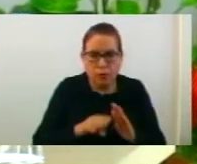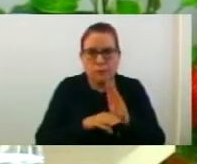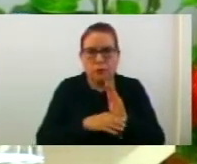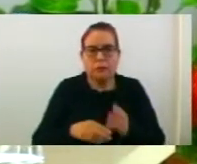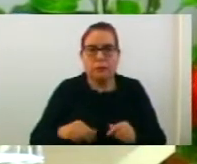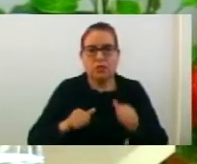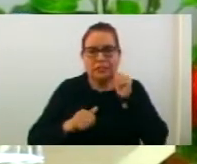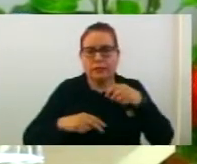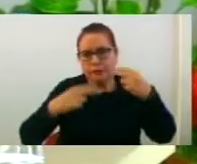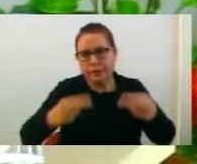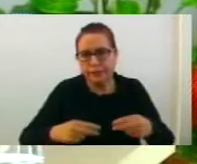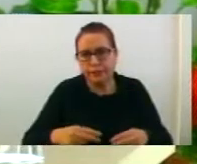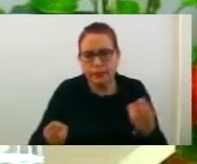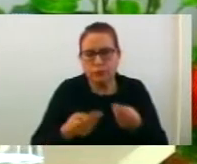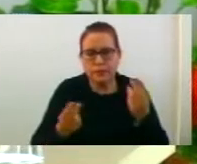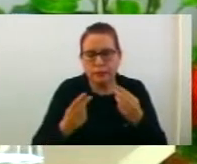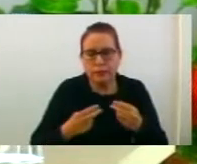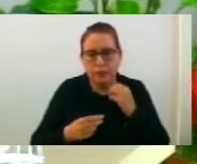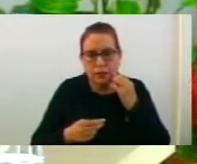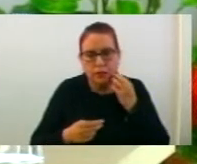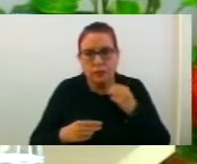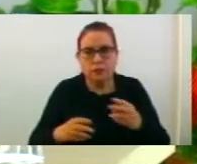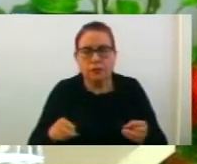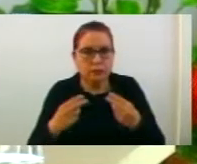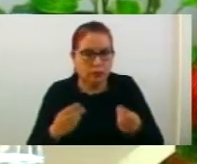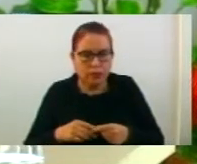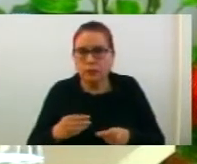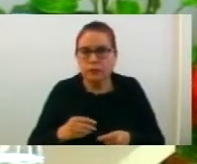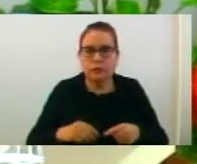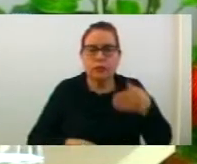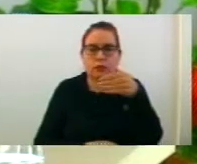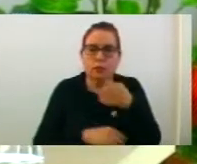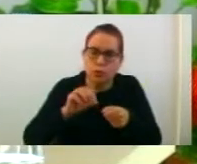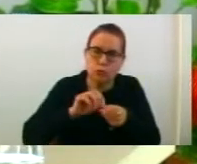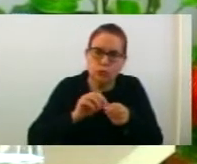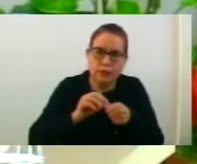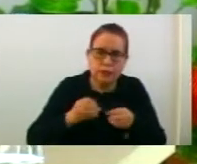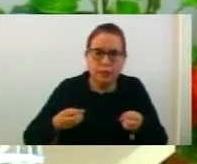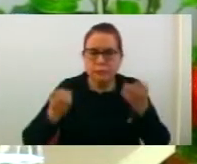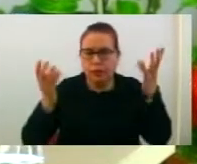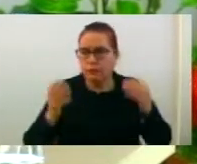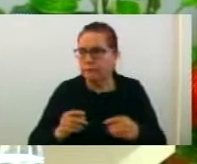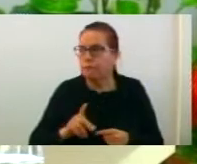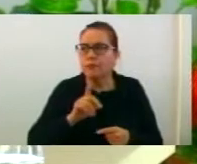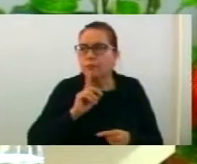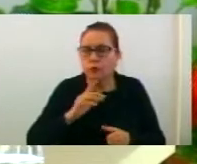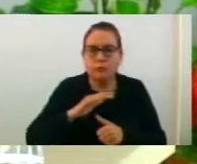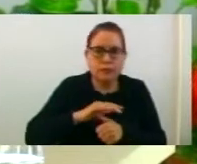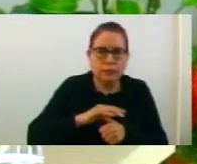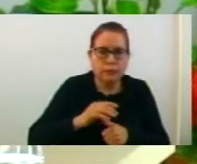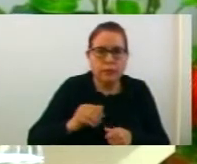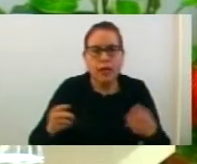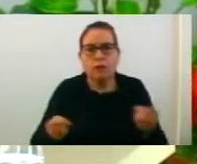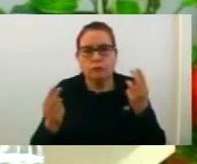днева ред на седницата на Комисијата за урбанизъм, комунални дейности и защита на живота на Средни и природата. Го повикам, председателното